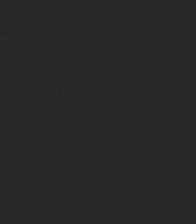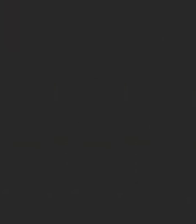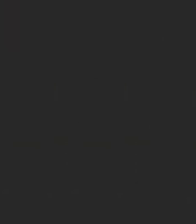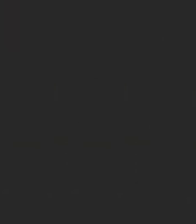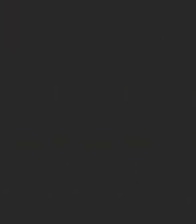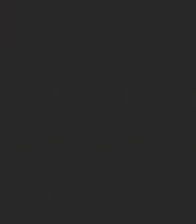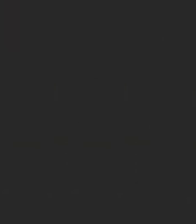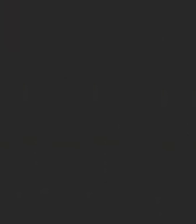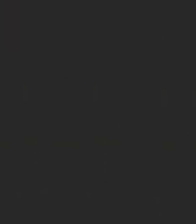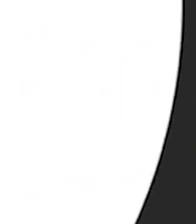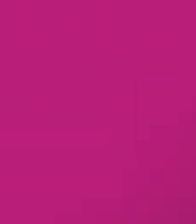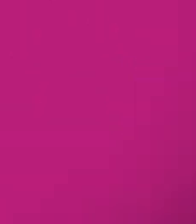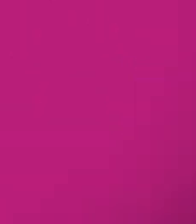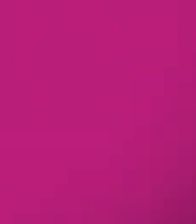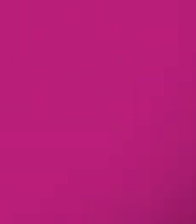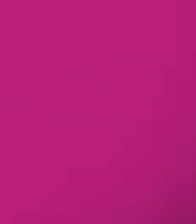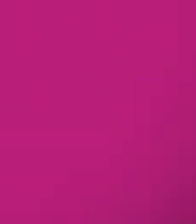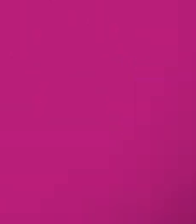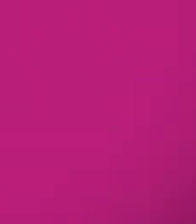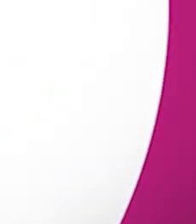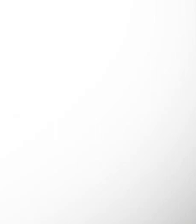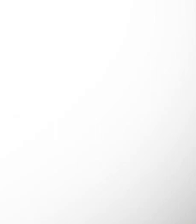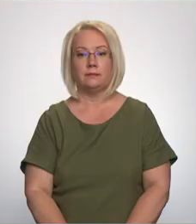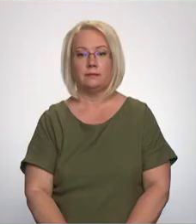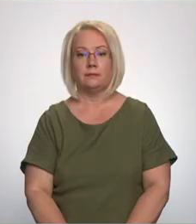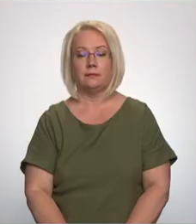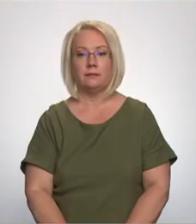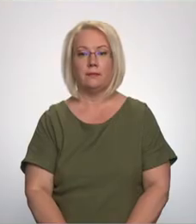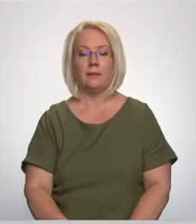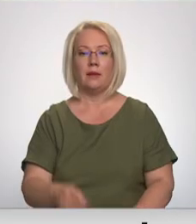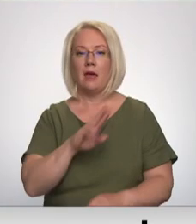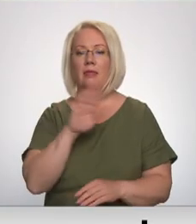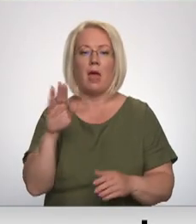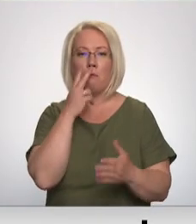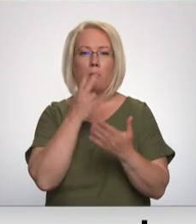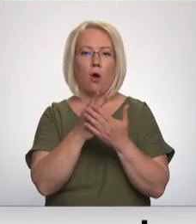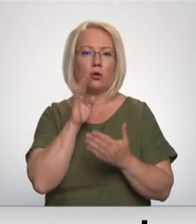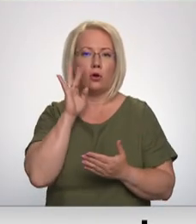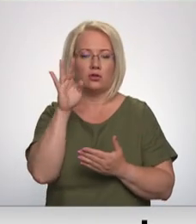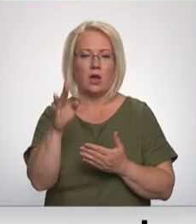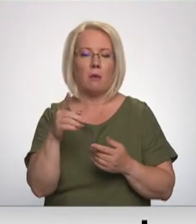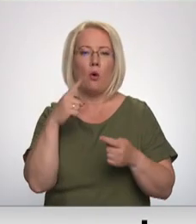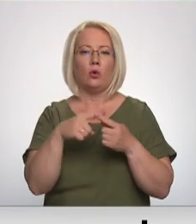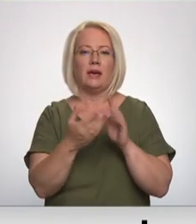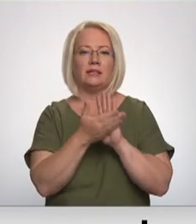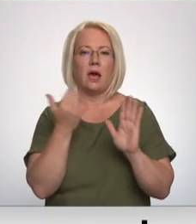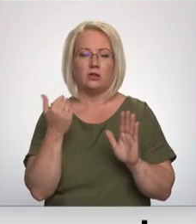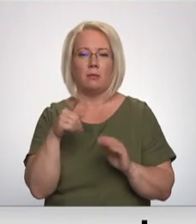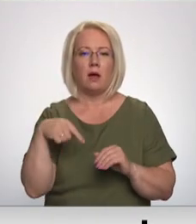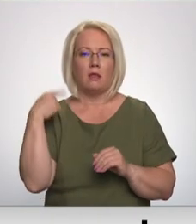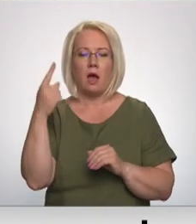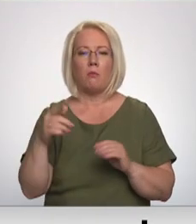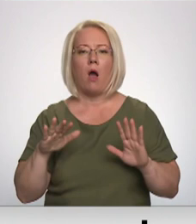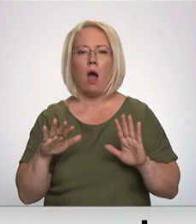Re! Viss ēters ir te! Nepagrinozējumi un izaicinoši. Tā par nākamo apkursu